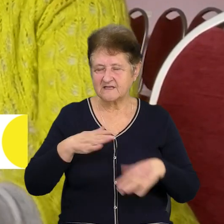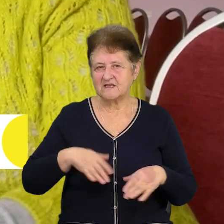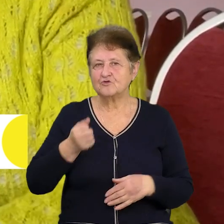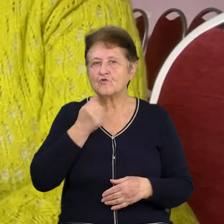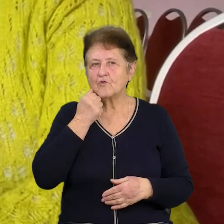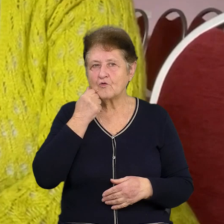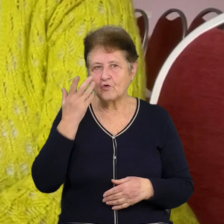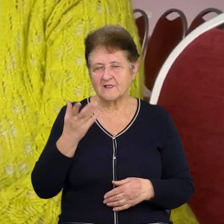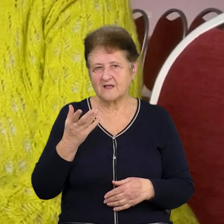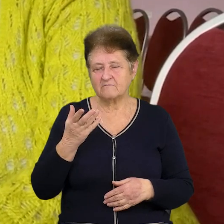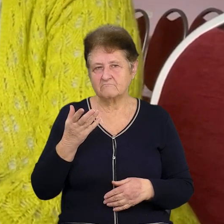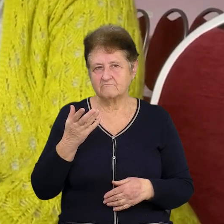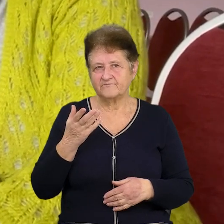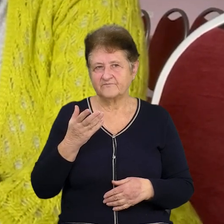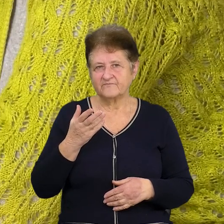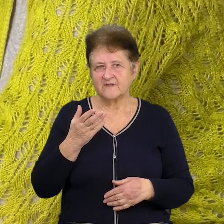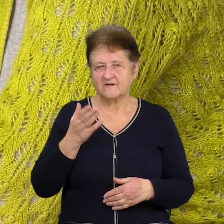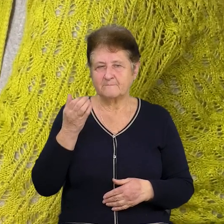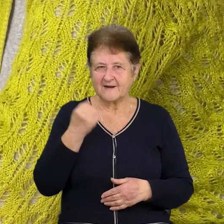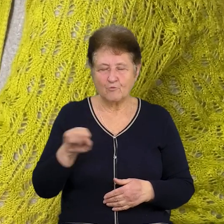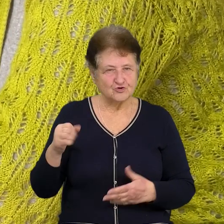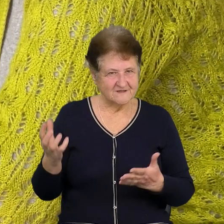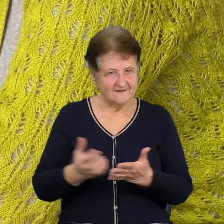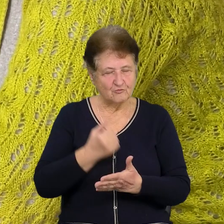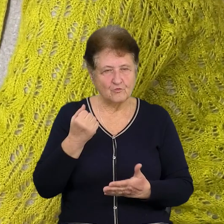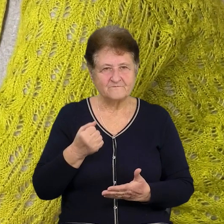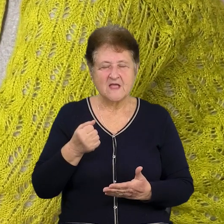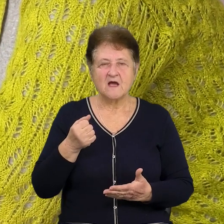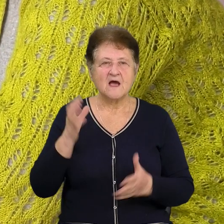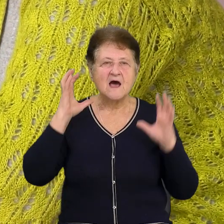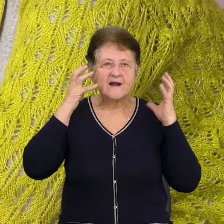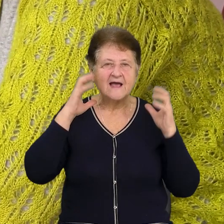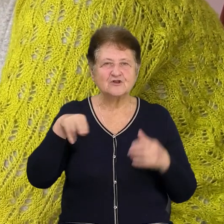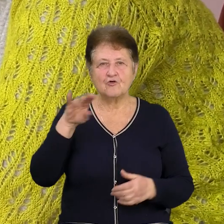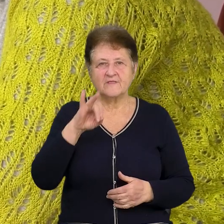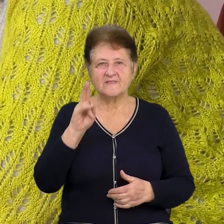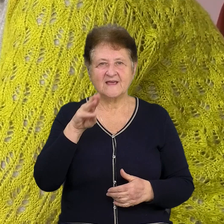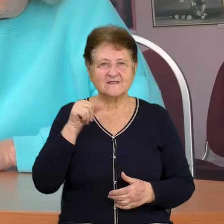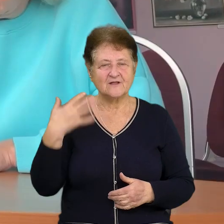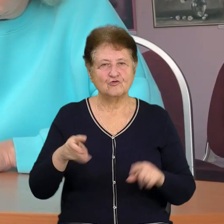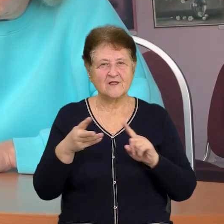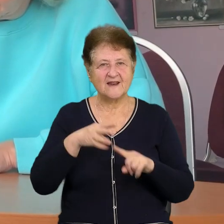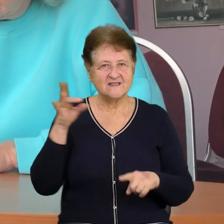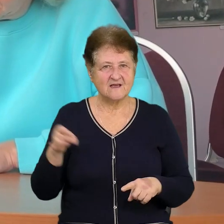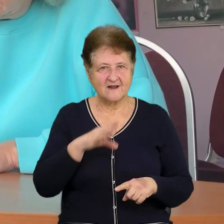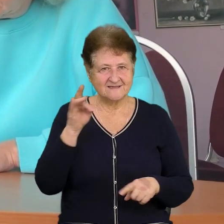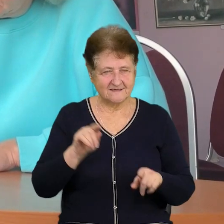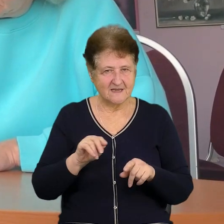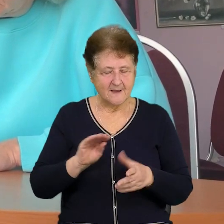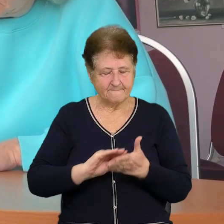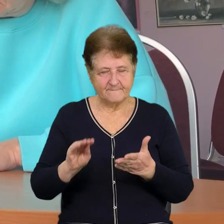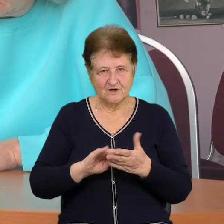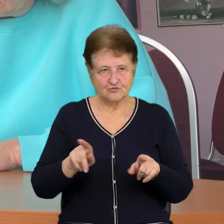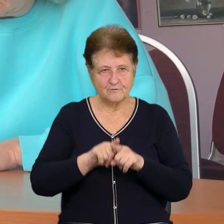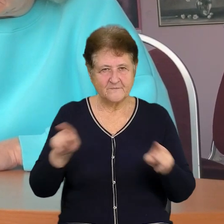виявляють якийсь переможця. Радіодиктант у Прилуцькій центральній міській бібліотеці пишуть втретє. До цього долучилися п'ять